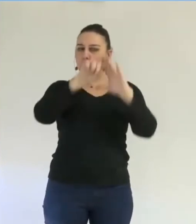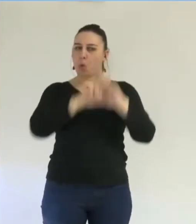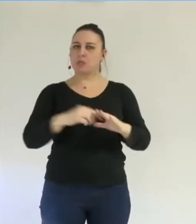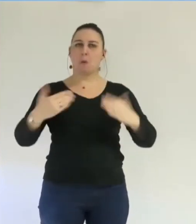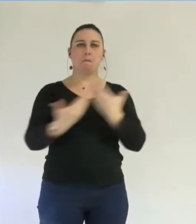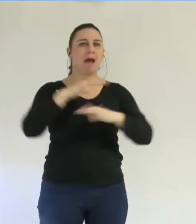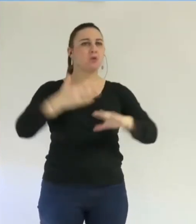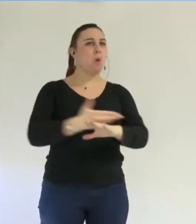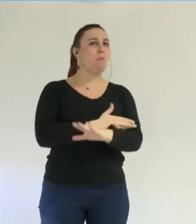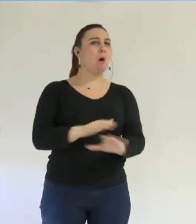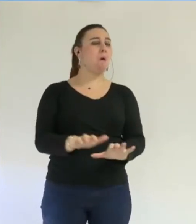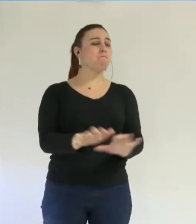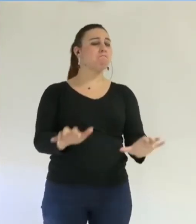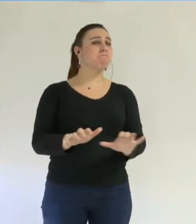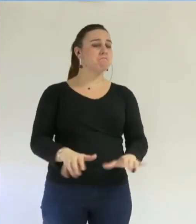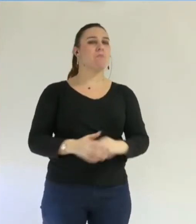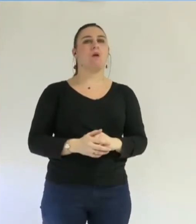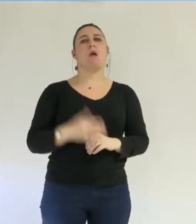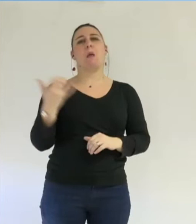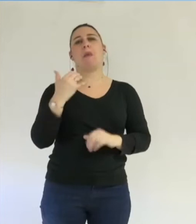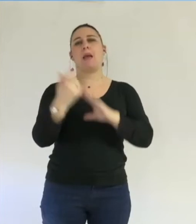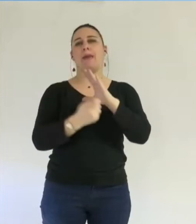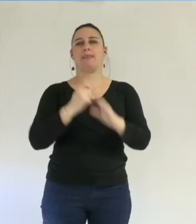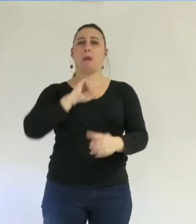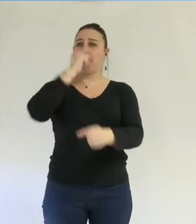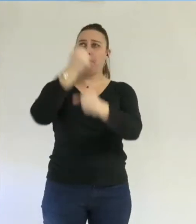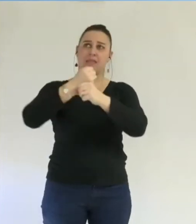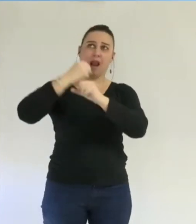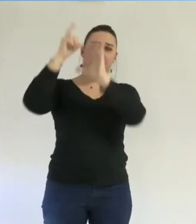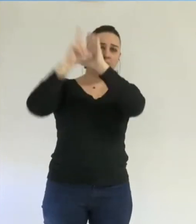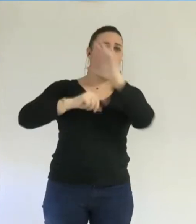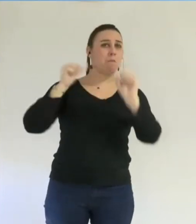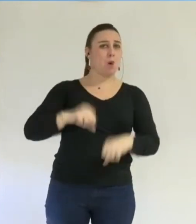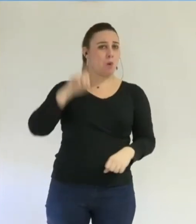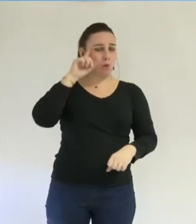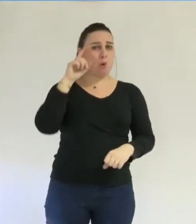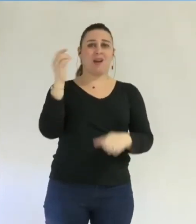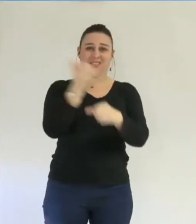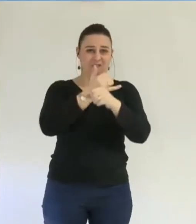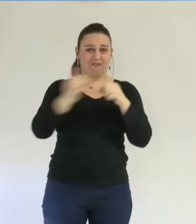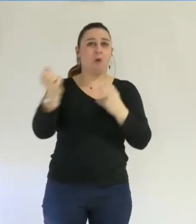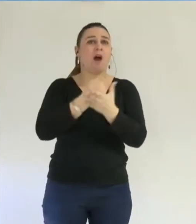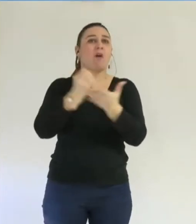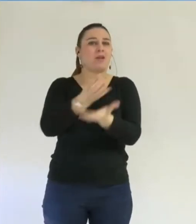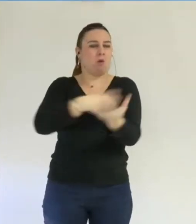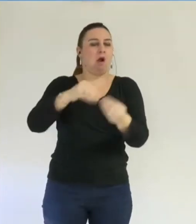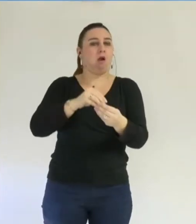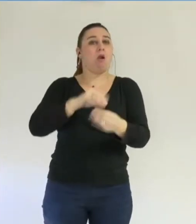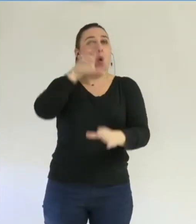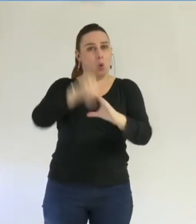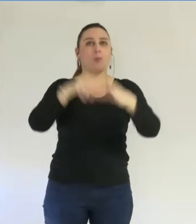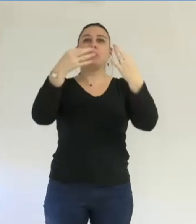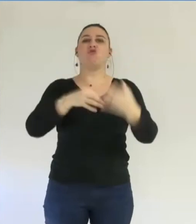Je ne reviendrai pas sur la qualification pénale de ces faits puisqu'il s'agit de faux et usage de faux en écriture publique